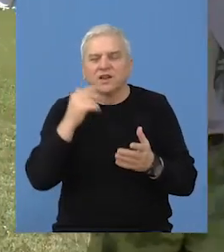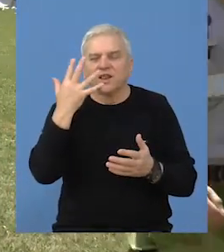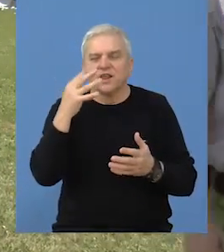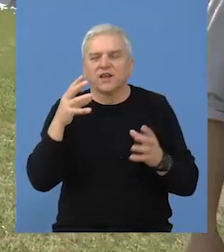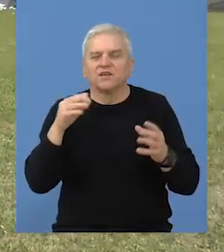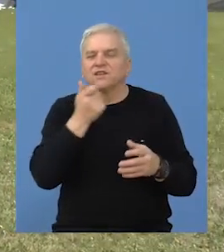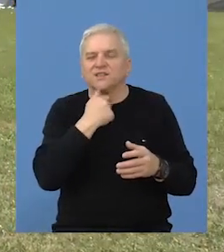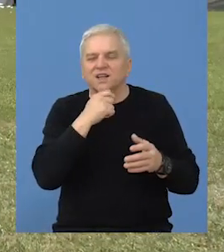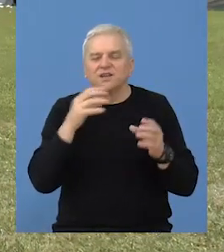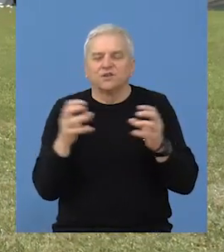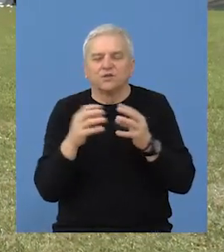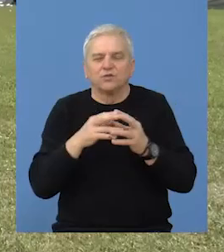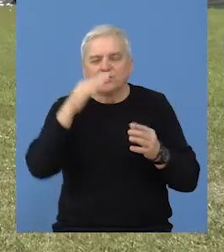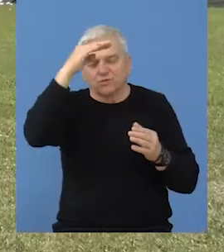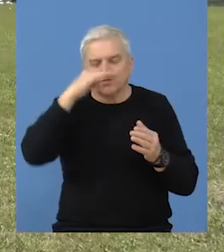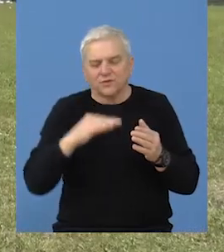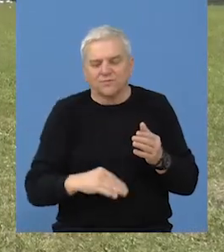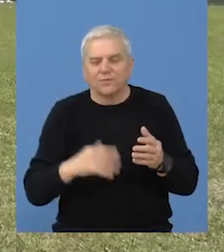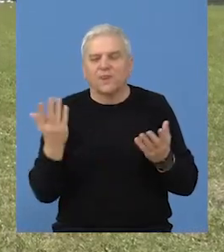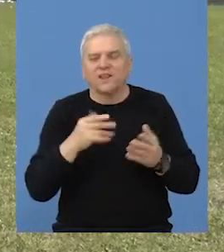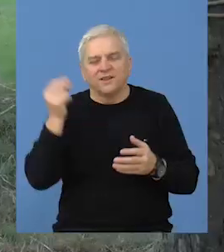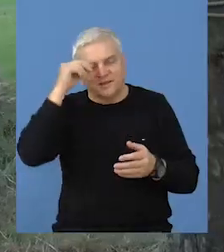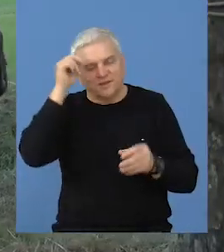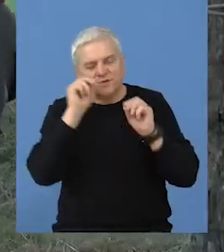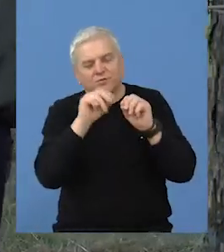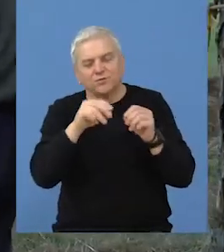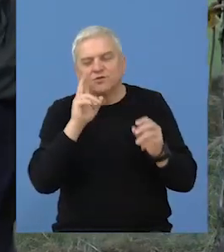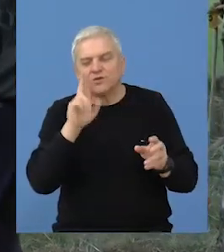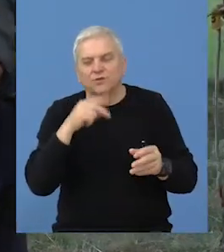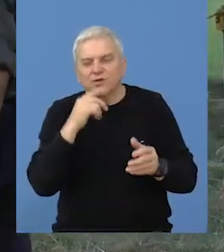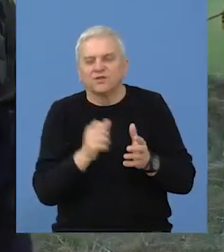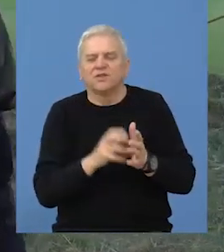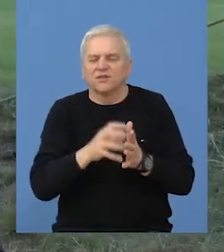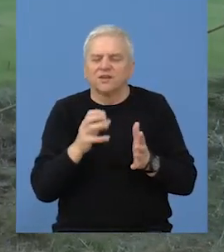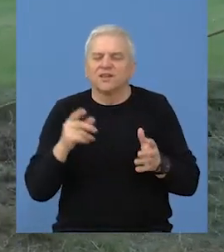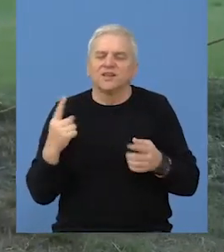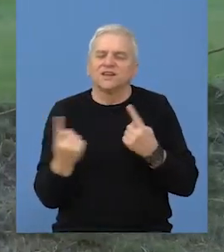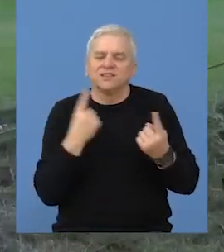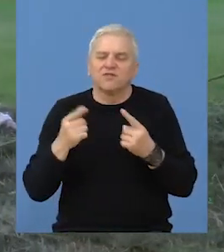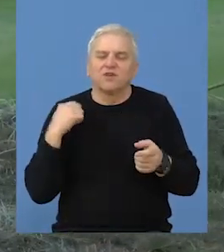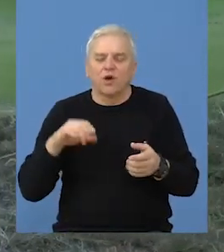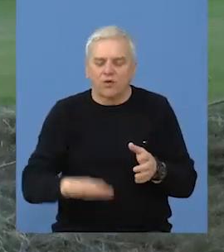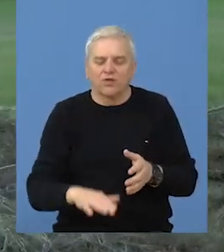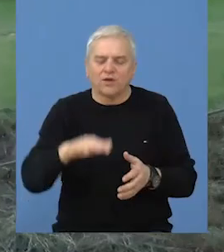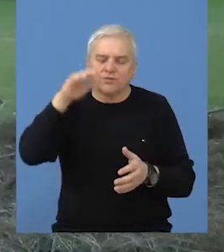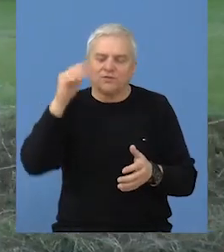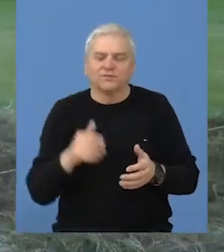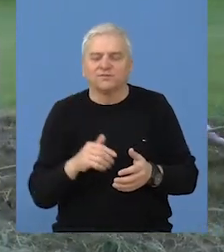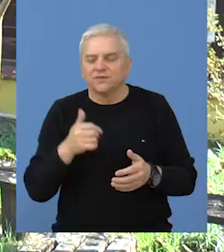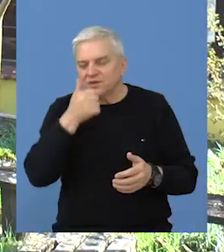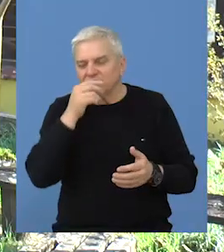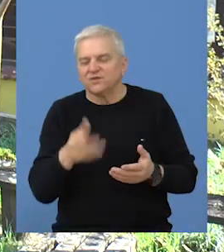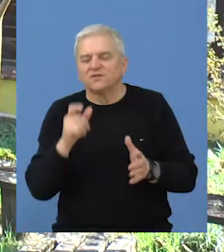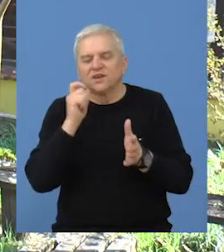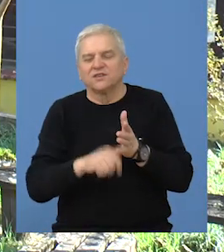podeljen je u nekoliko starosnih kategorija gdje se sticanje znanja i veština odvijaju u skladu sa godinama poloznika.